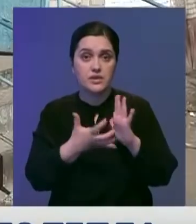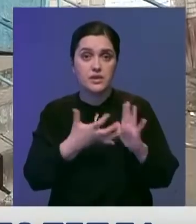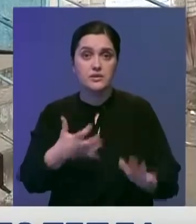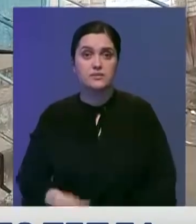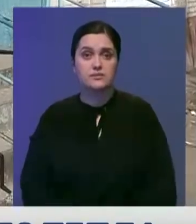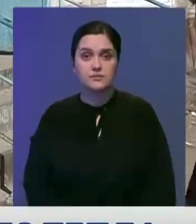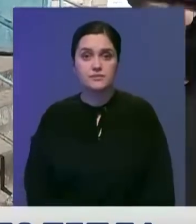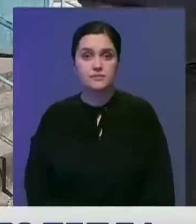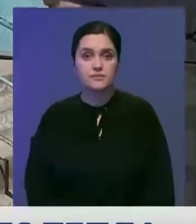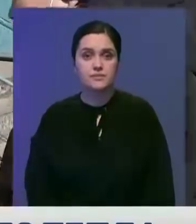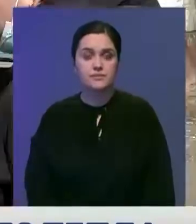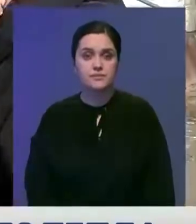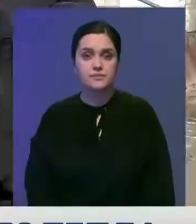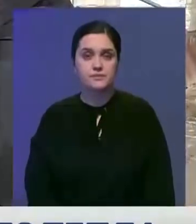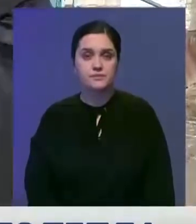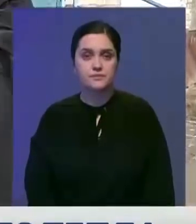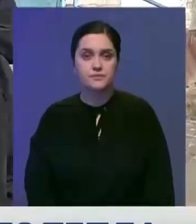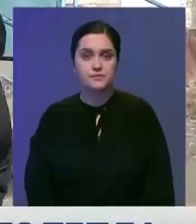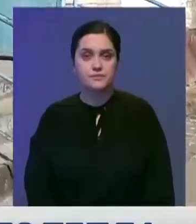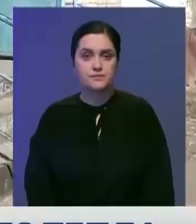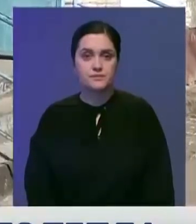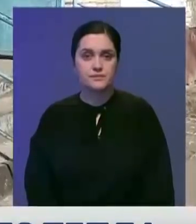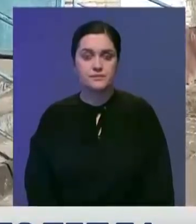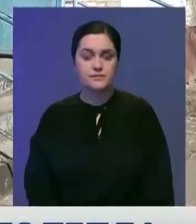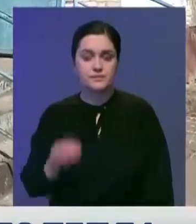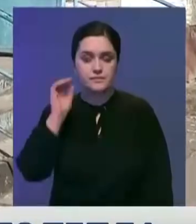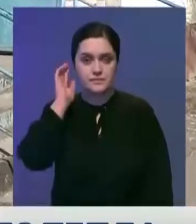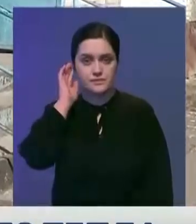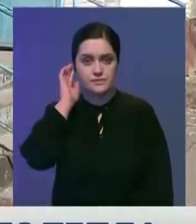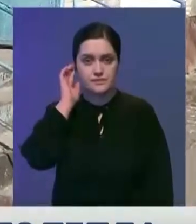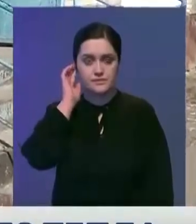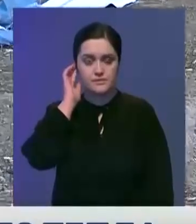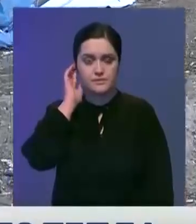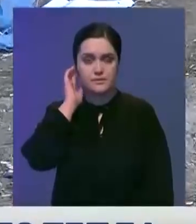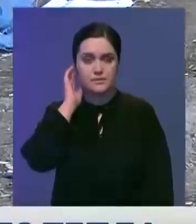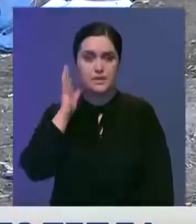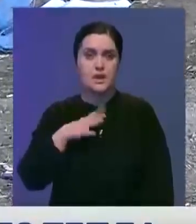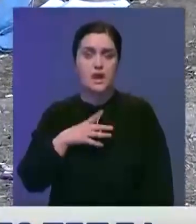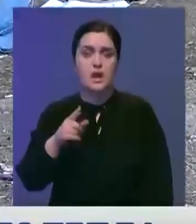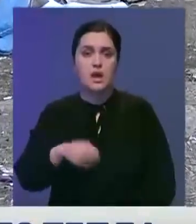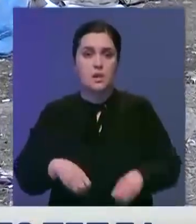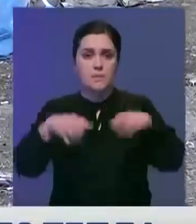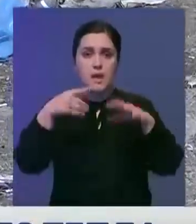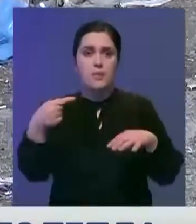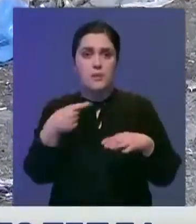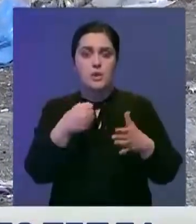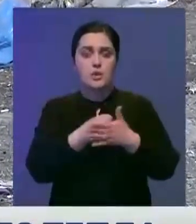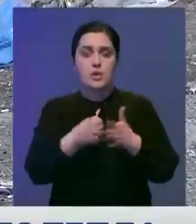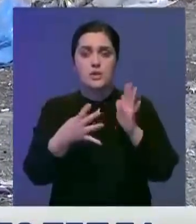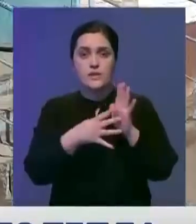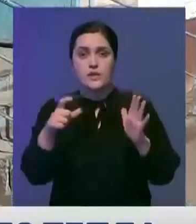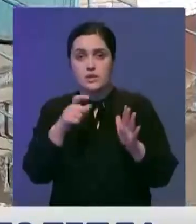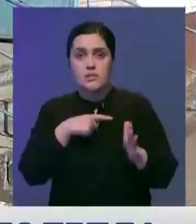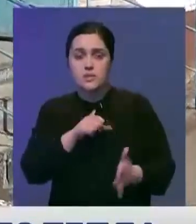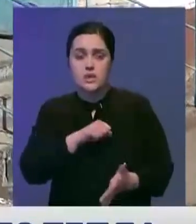марта у нас прорвало отопление. И пар шел с первого до девятого этажа. Сами мы собирали деньги тоже самое на этот